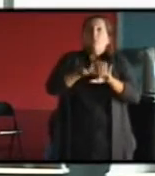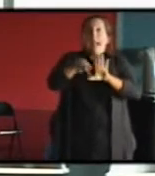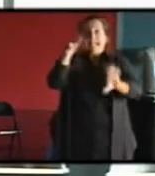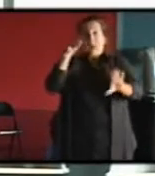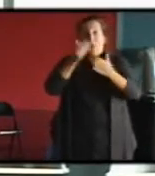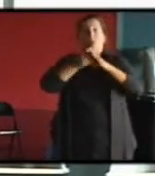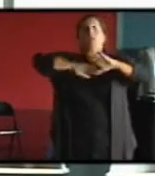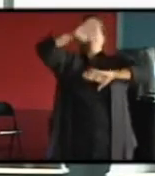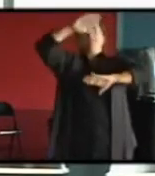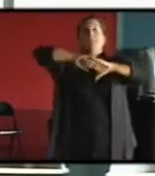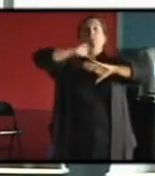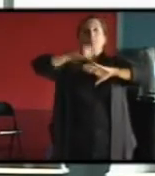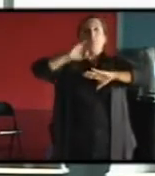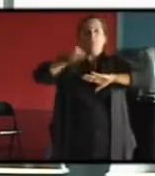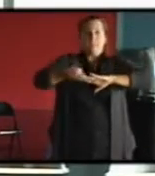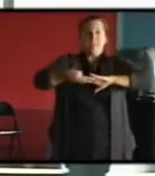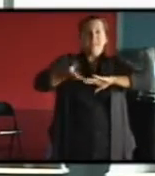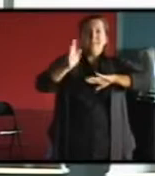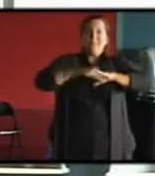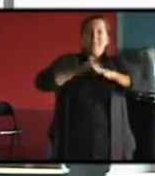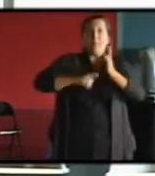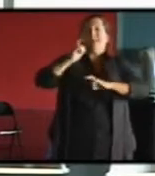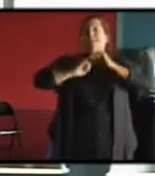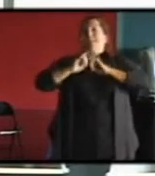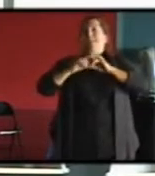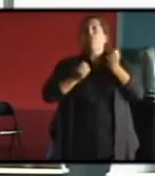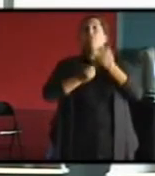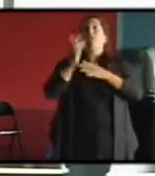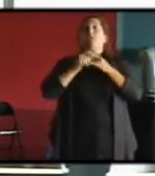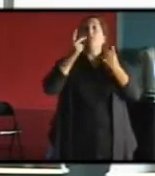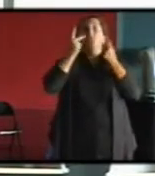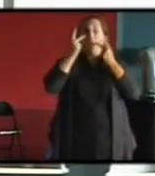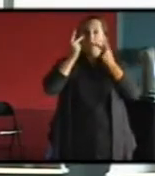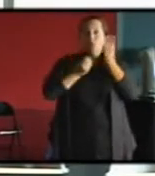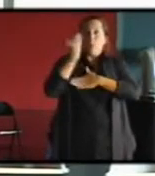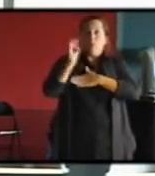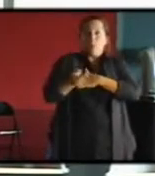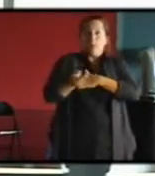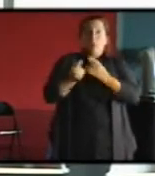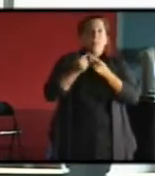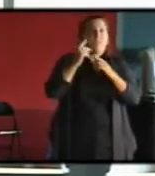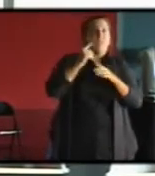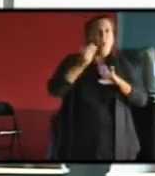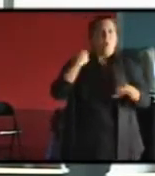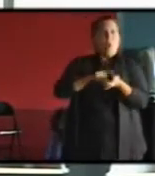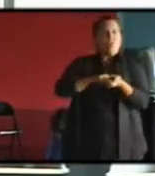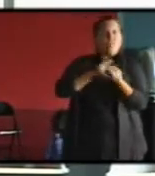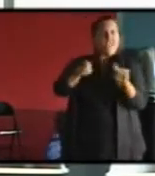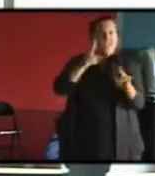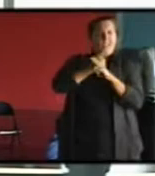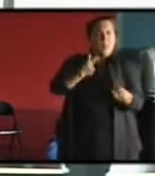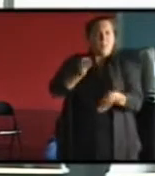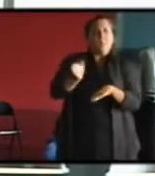a permis de revenir à une nouvelle écriture de façade qui n'est plus celle d'origine, qui est une autre,